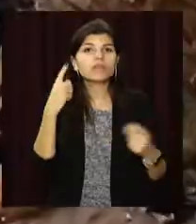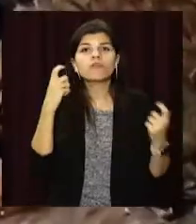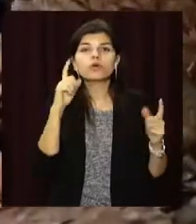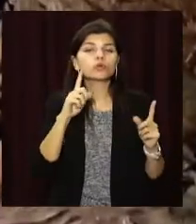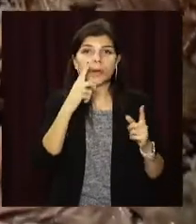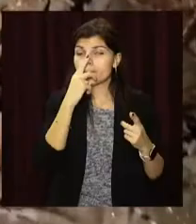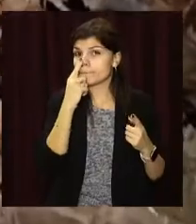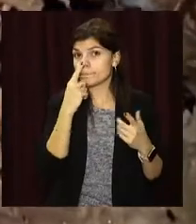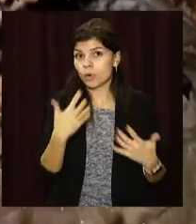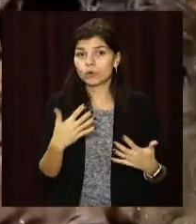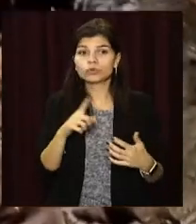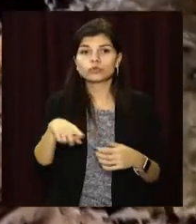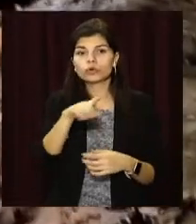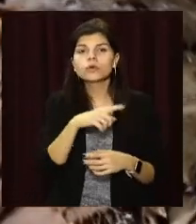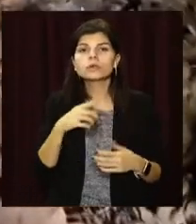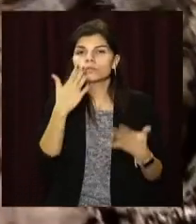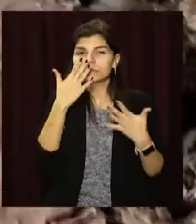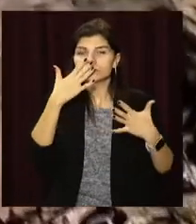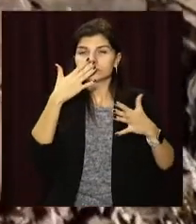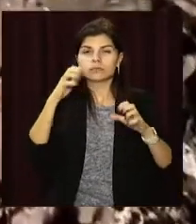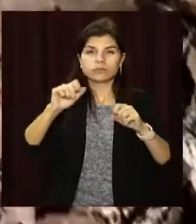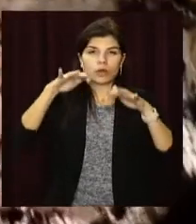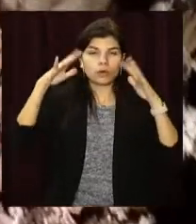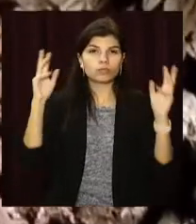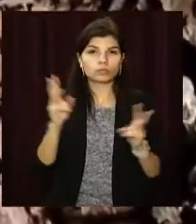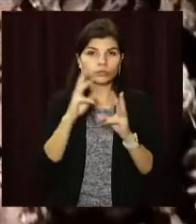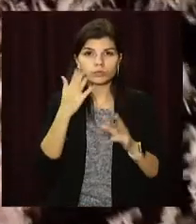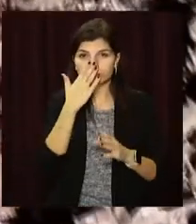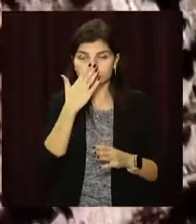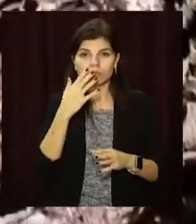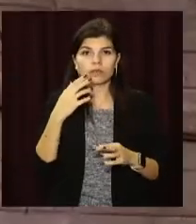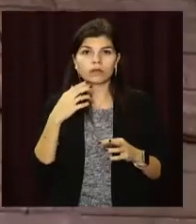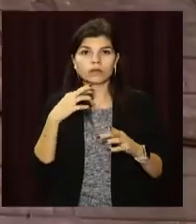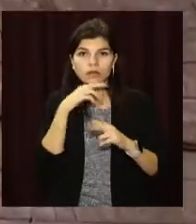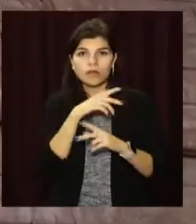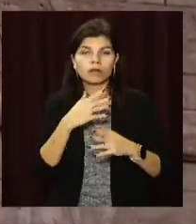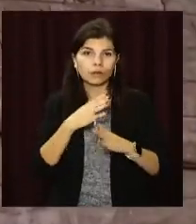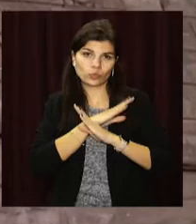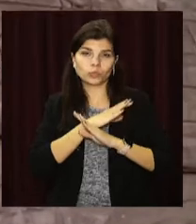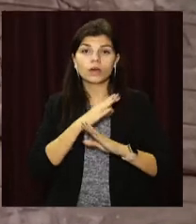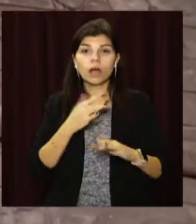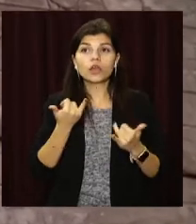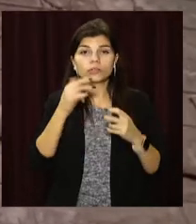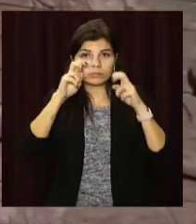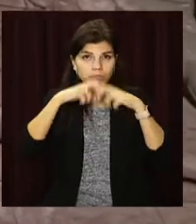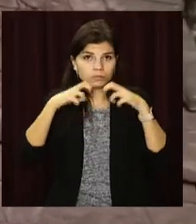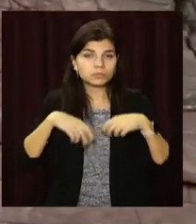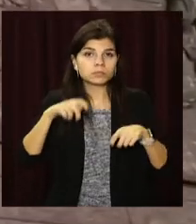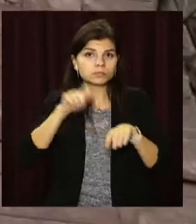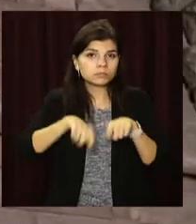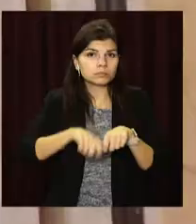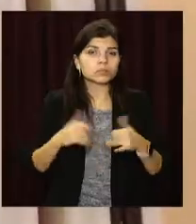найімовірніші загиблі отруїлися чадним газом. Наразі правоохоронці проводять необхідні експертизи. Триває слідство.